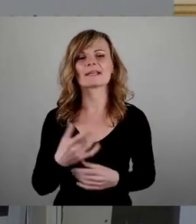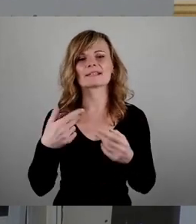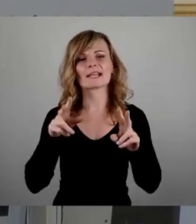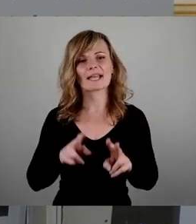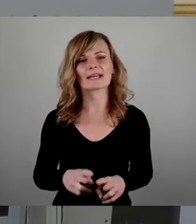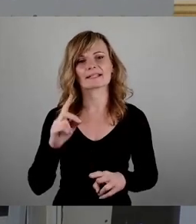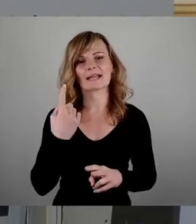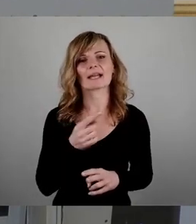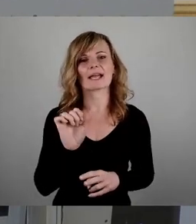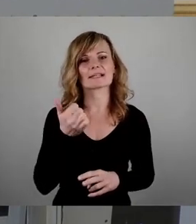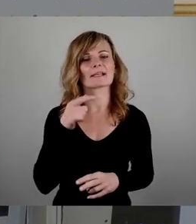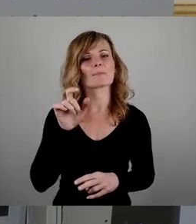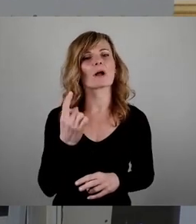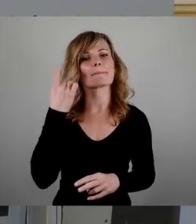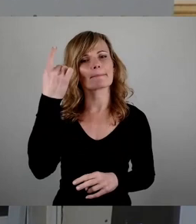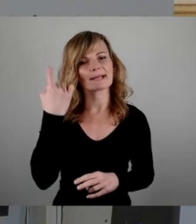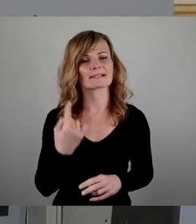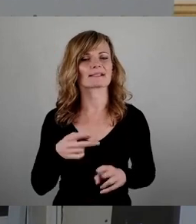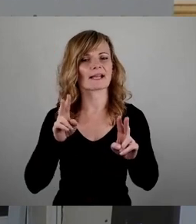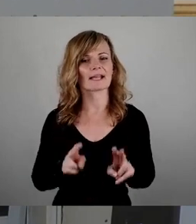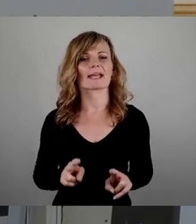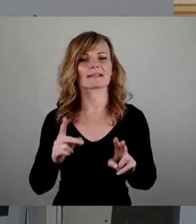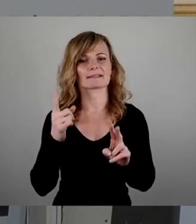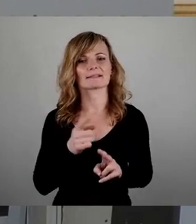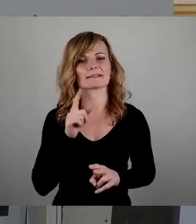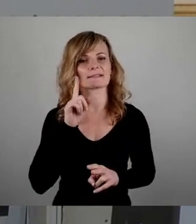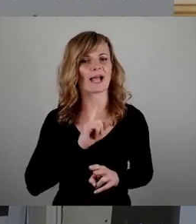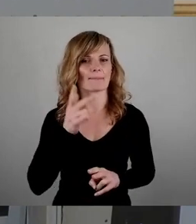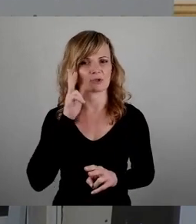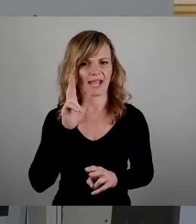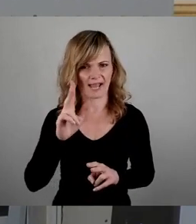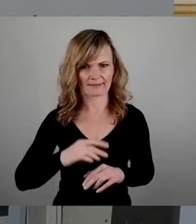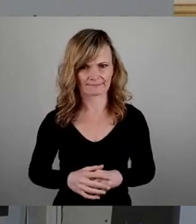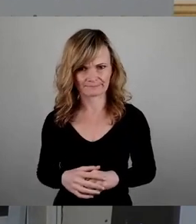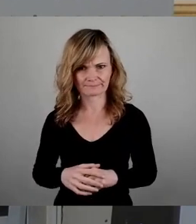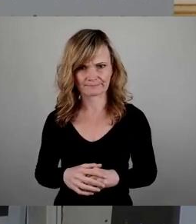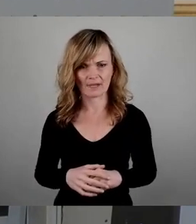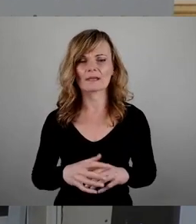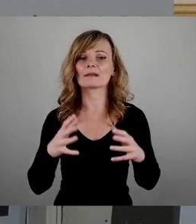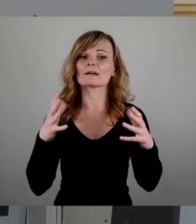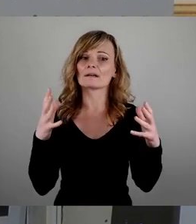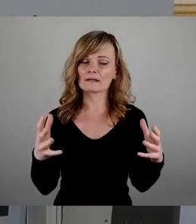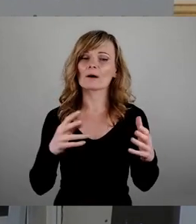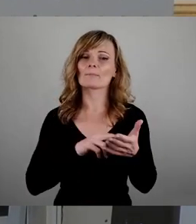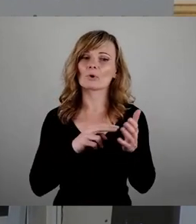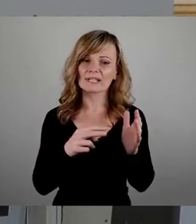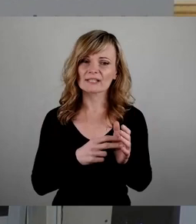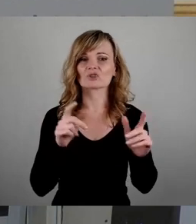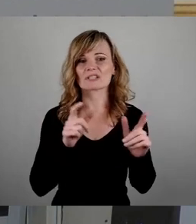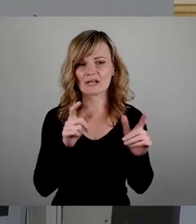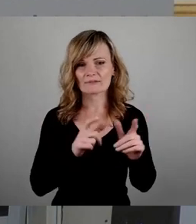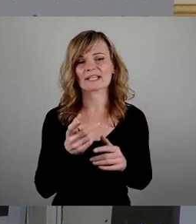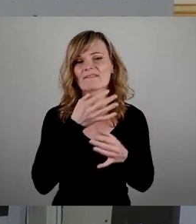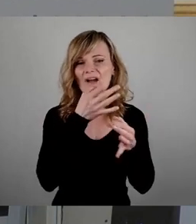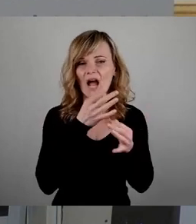Herr Erster Bürgermeister, sehr geehrte Damen und Herren, kommen wir von den großen politischen und gesellschaftlichen Fragen nun